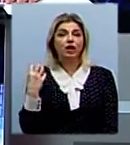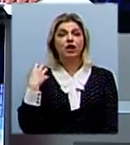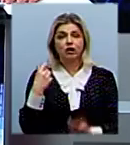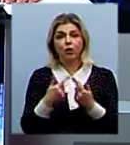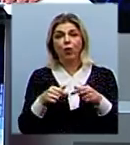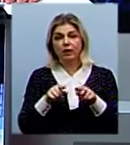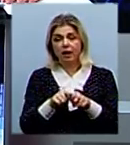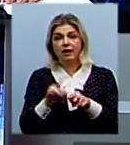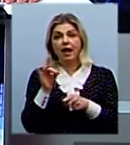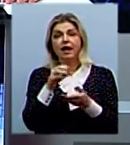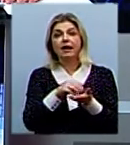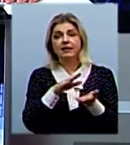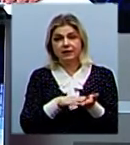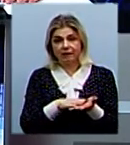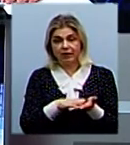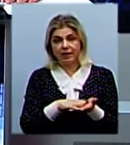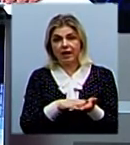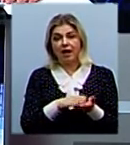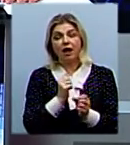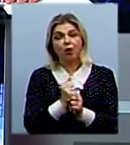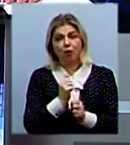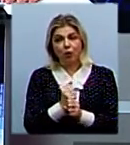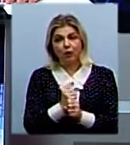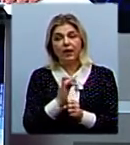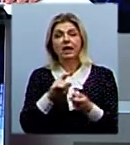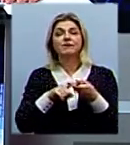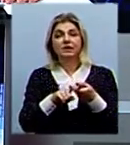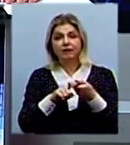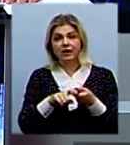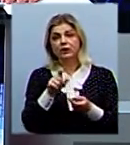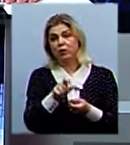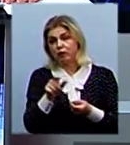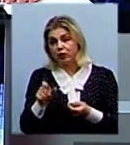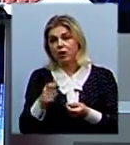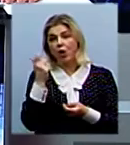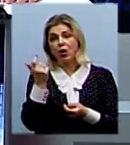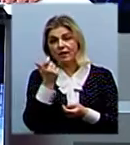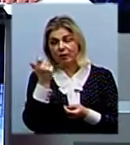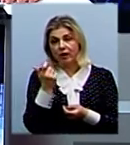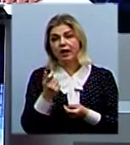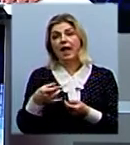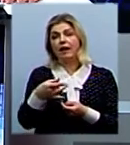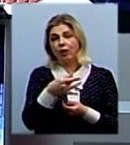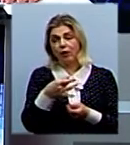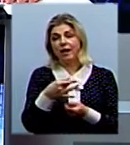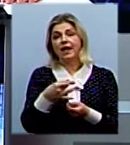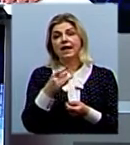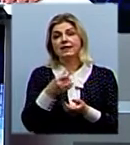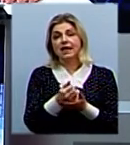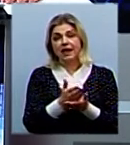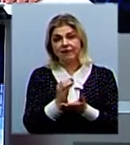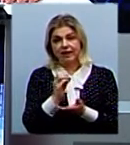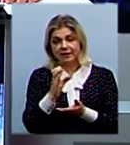організації реєстраційно-екзаменаційної роботи та взаємодії з суб'єктами господарювання регіонального сервісу,